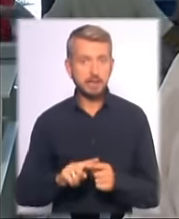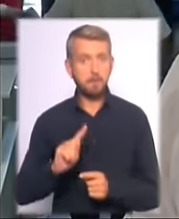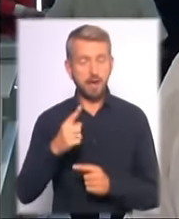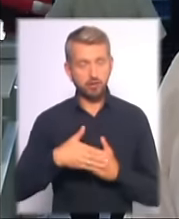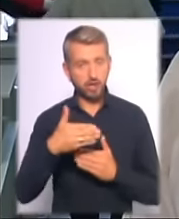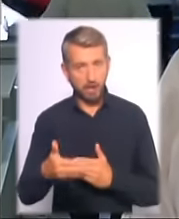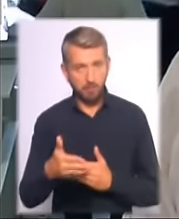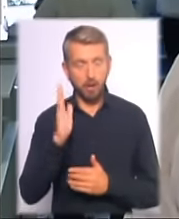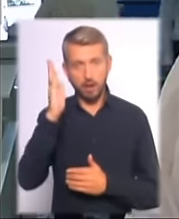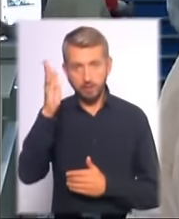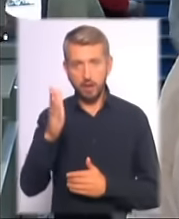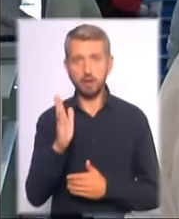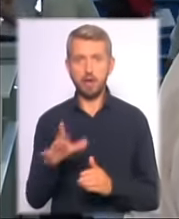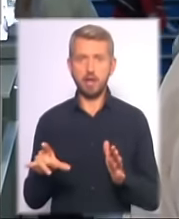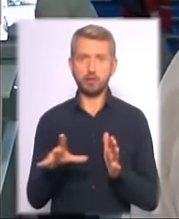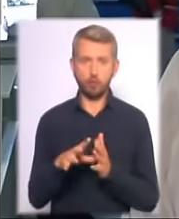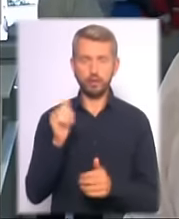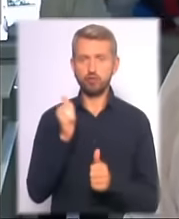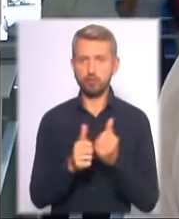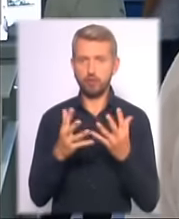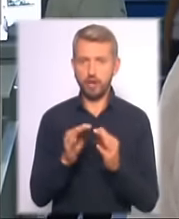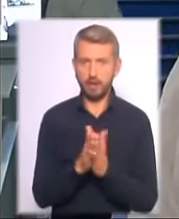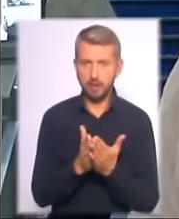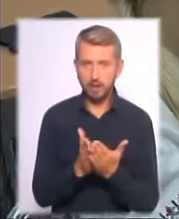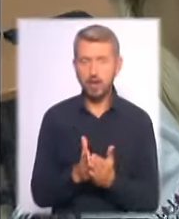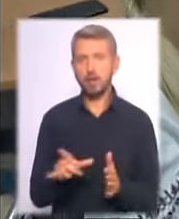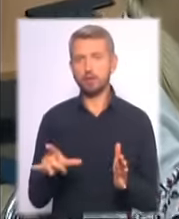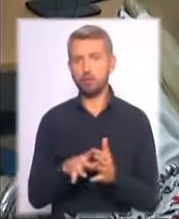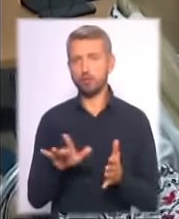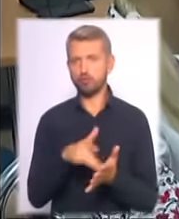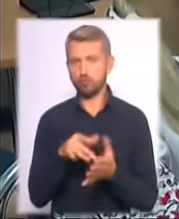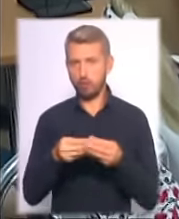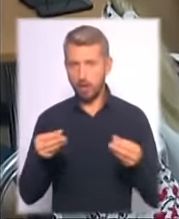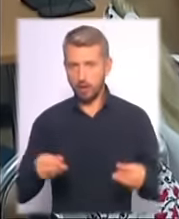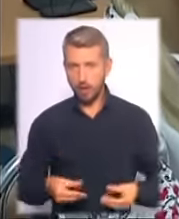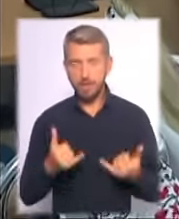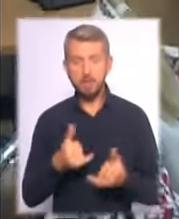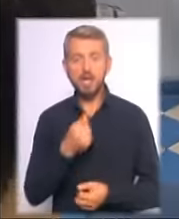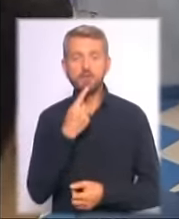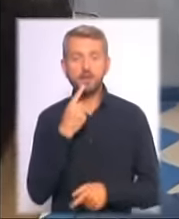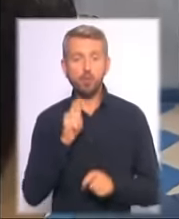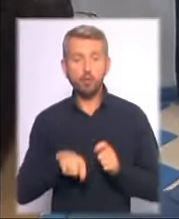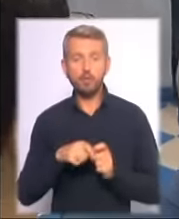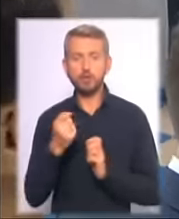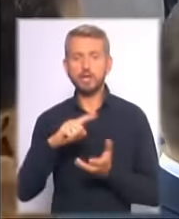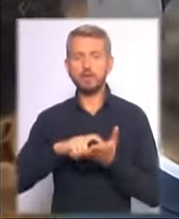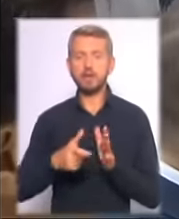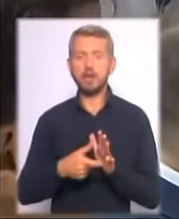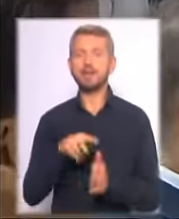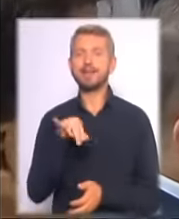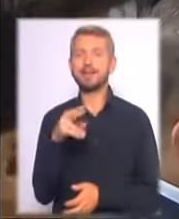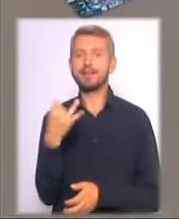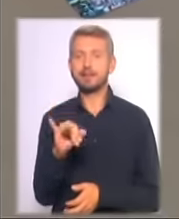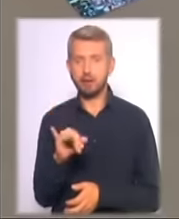етап. Далі це електронний щоденник, далі це електронний журнал. Тепер вони випробувачі. Одинадцятикласники ліцею стали